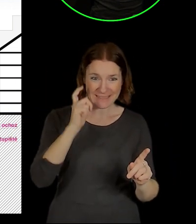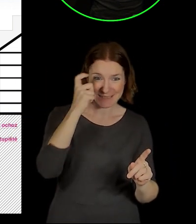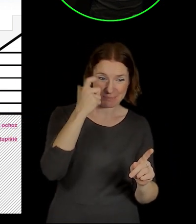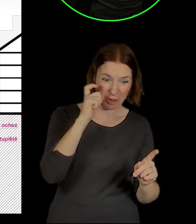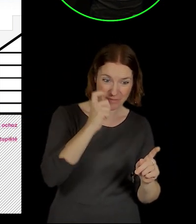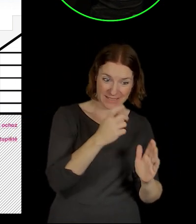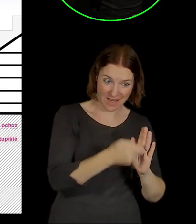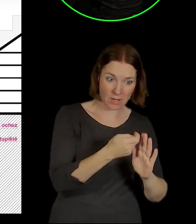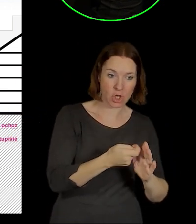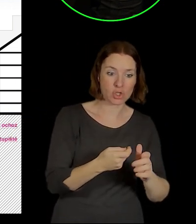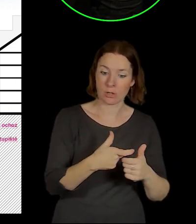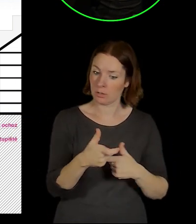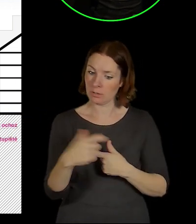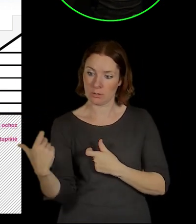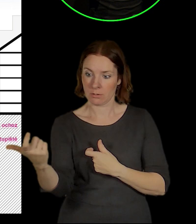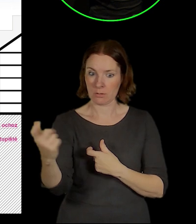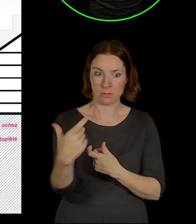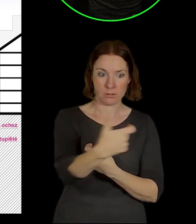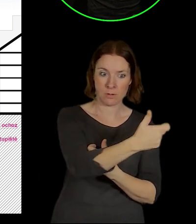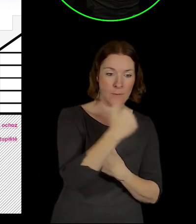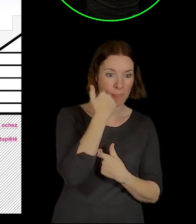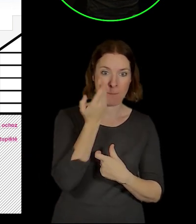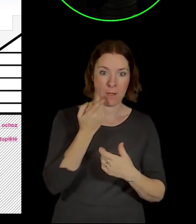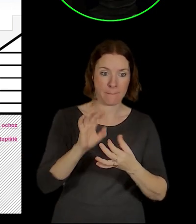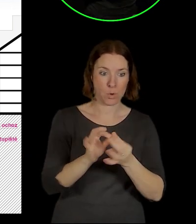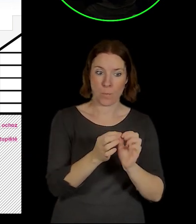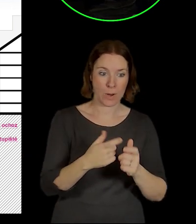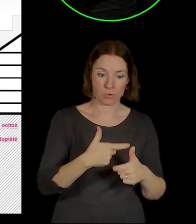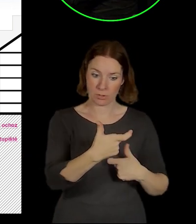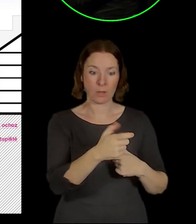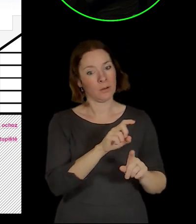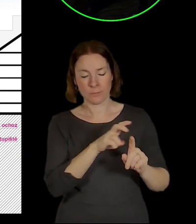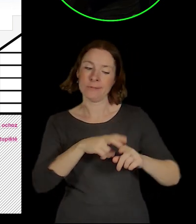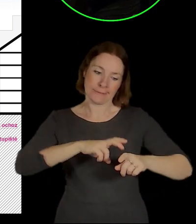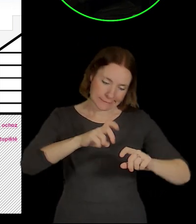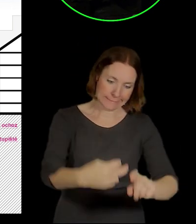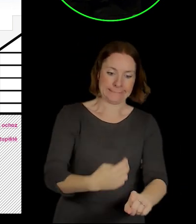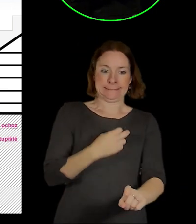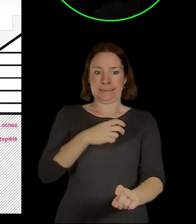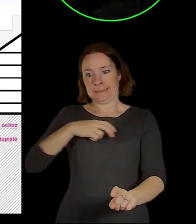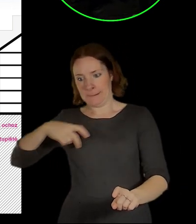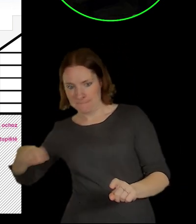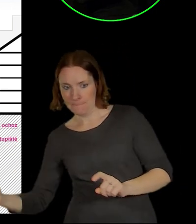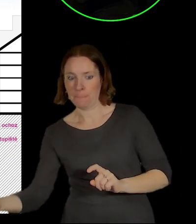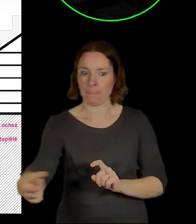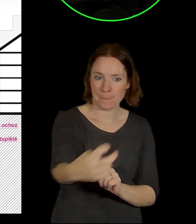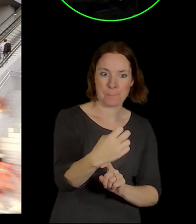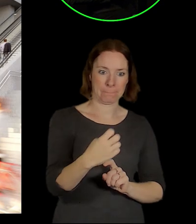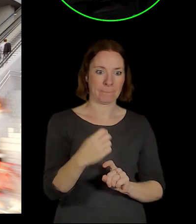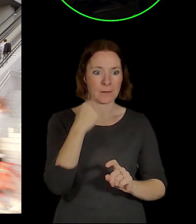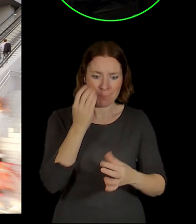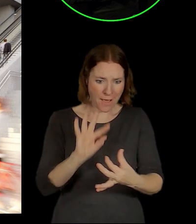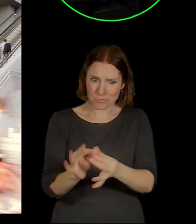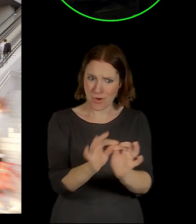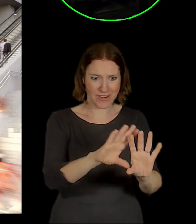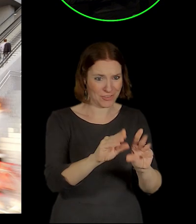chcete z jedno do druhého, tak nejde to indore, musíte prostě na ulici a přejít vlastně do odpavu odsíhaly. S